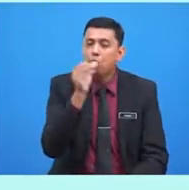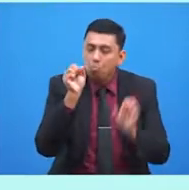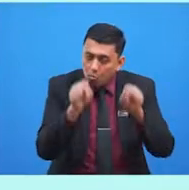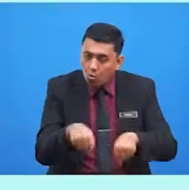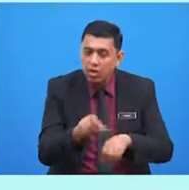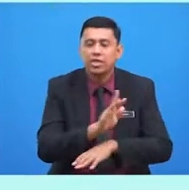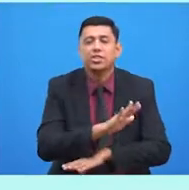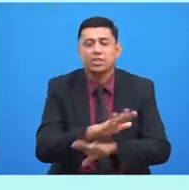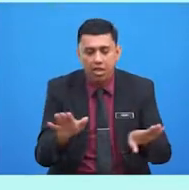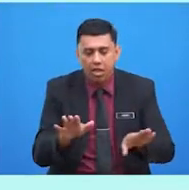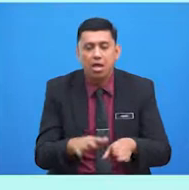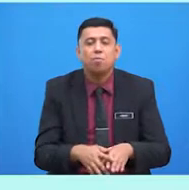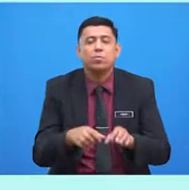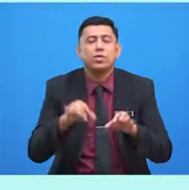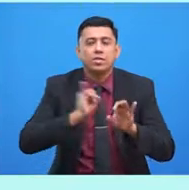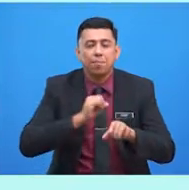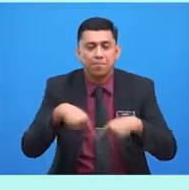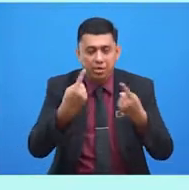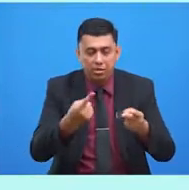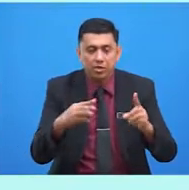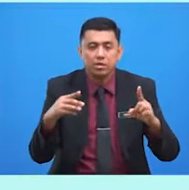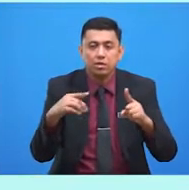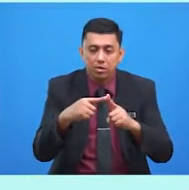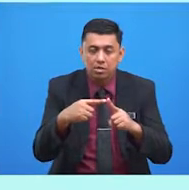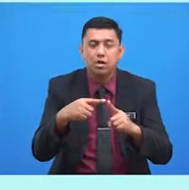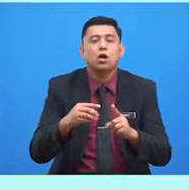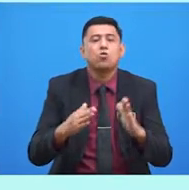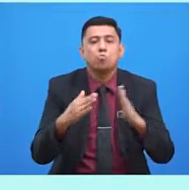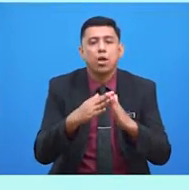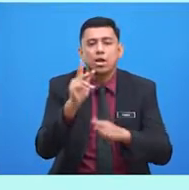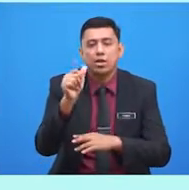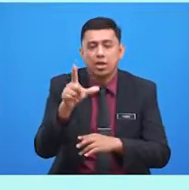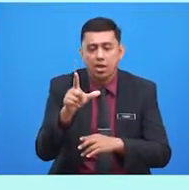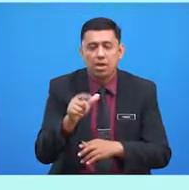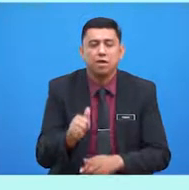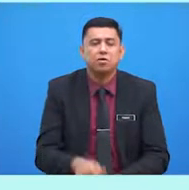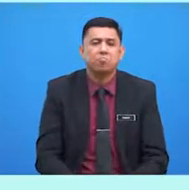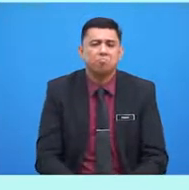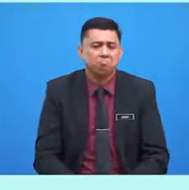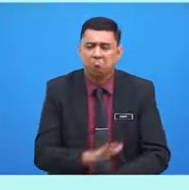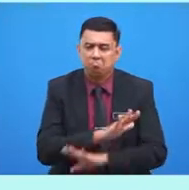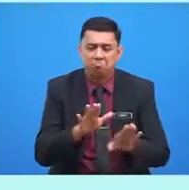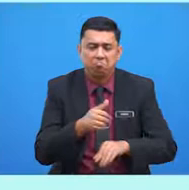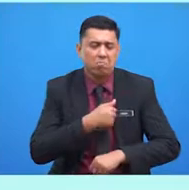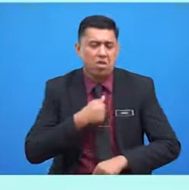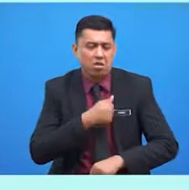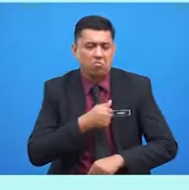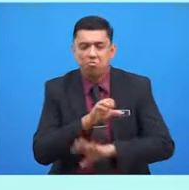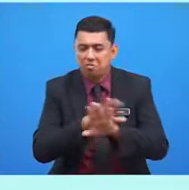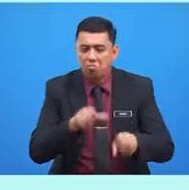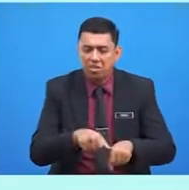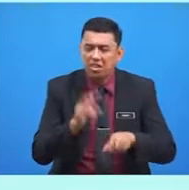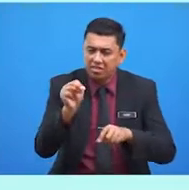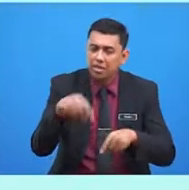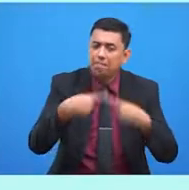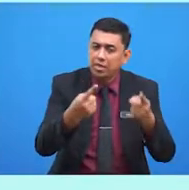pergi ke rumah kalah untuk bermain? Maaf, Nina. Petang nanti kita hendak ke rumah makcik Mia.